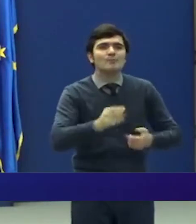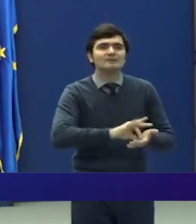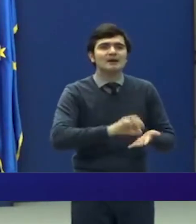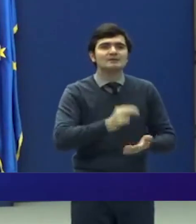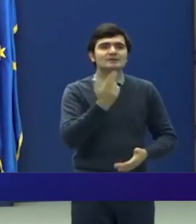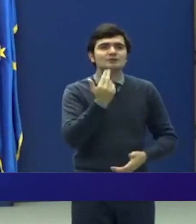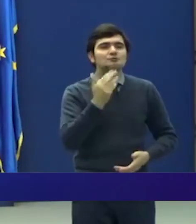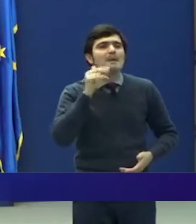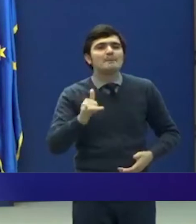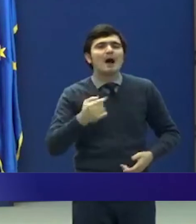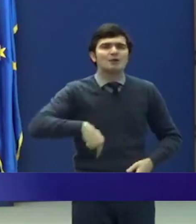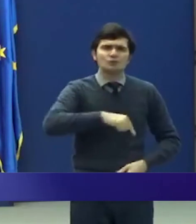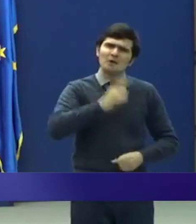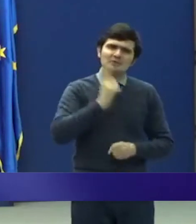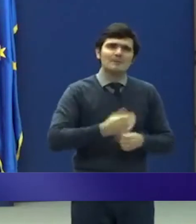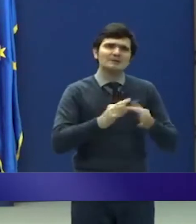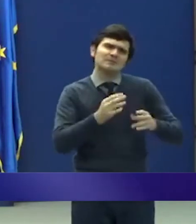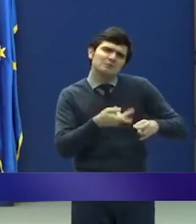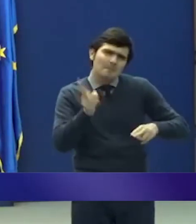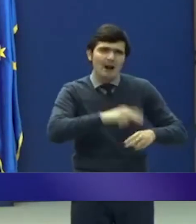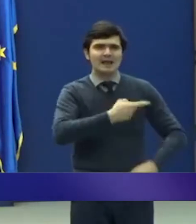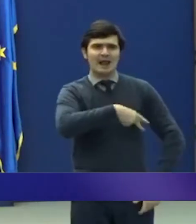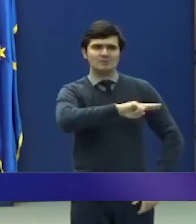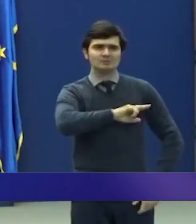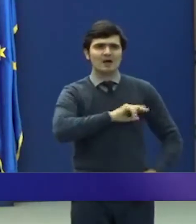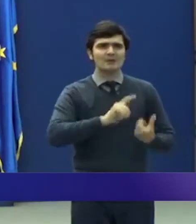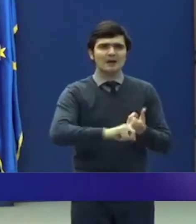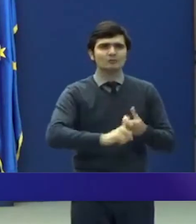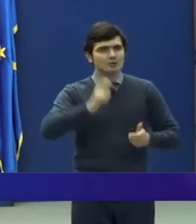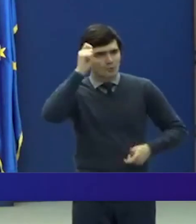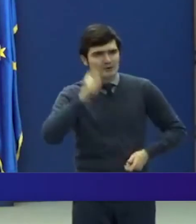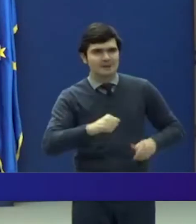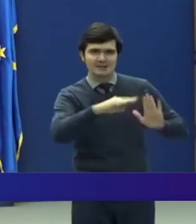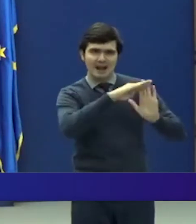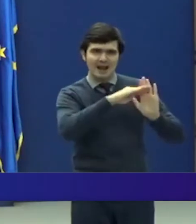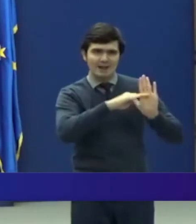cu atât mai responsabili în ceea ce privește respectarea regulilor.